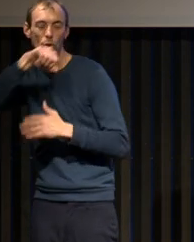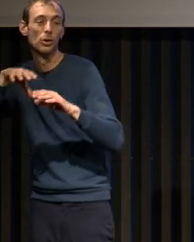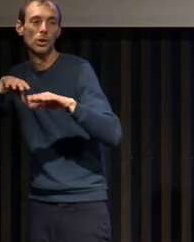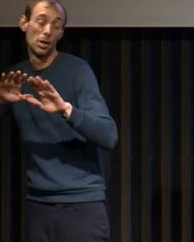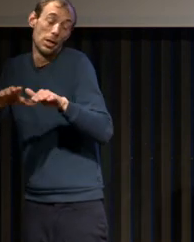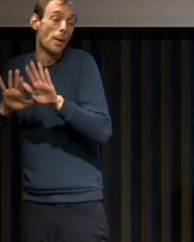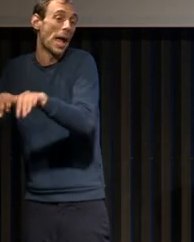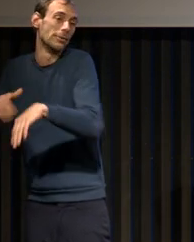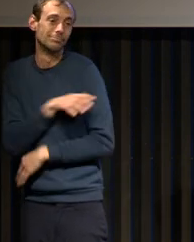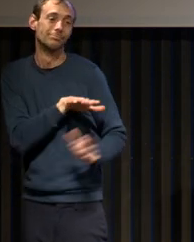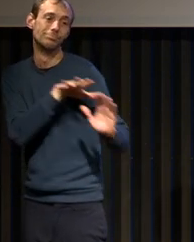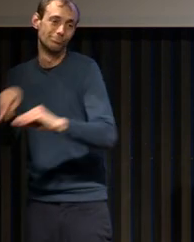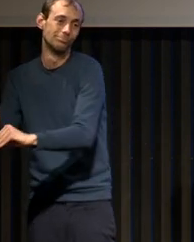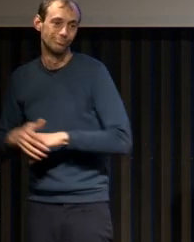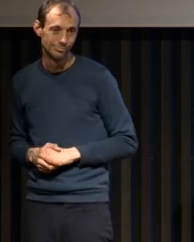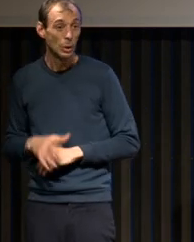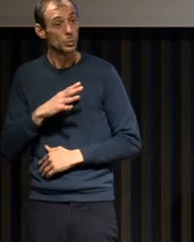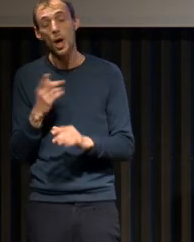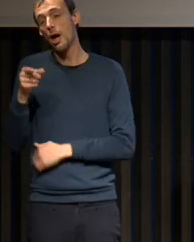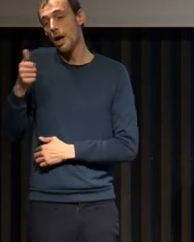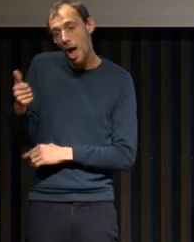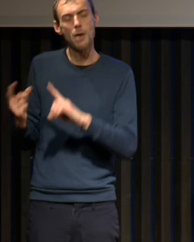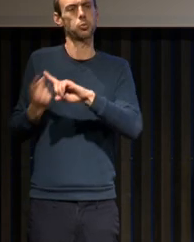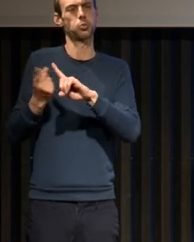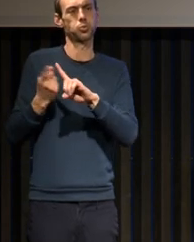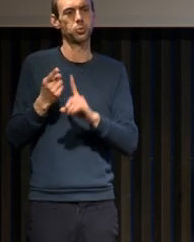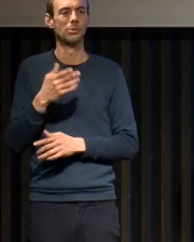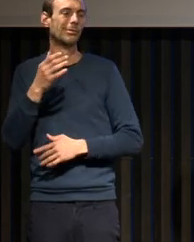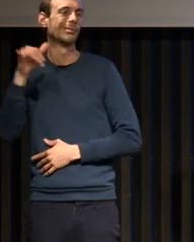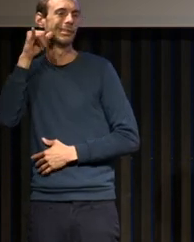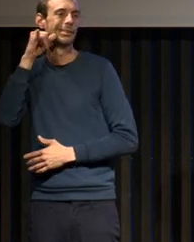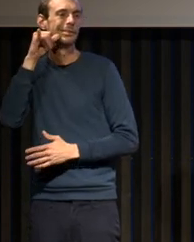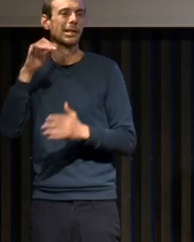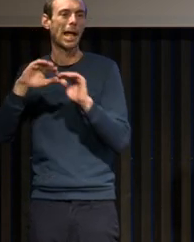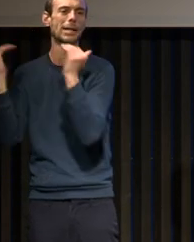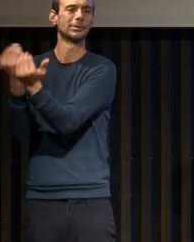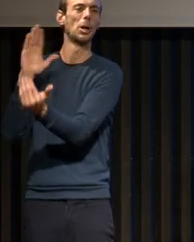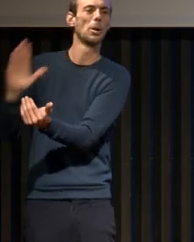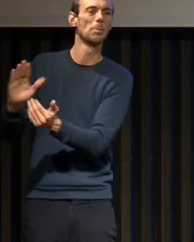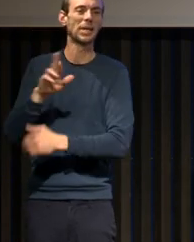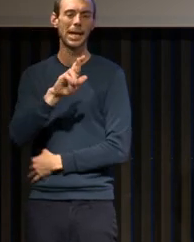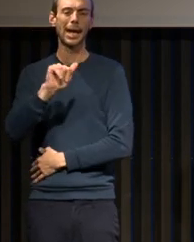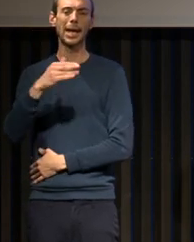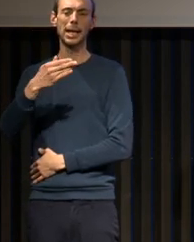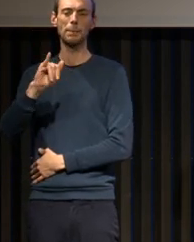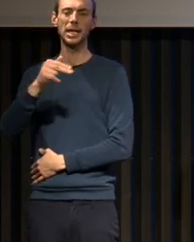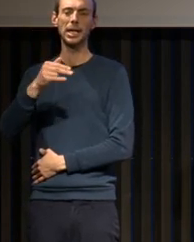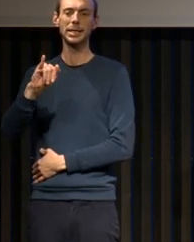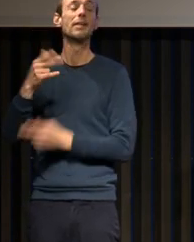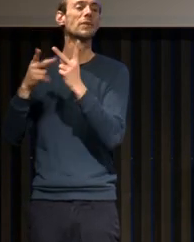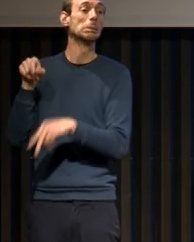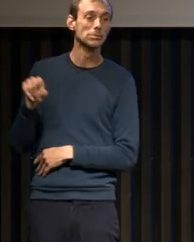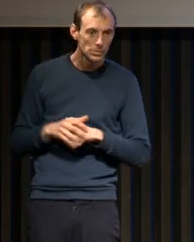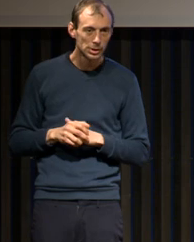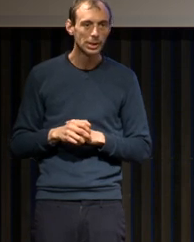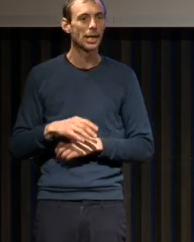Donc, il y un congrès important. The Italian Resort of Rimini, en 1972. Alors là, en 1972, en 4-5 ans, il